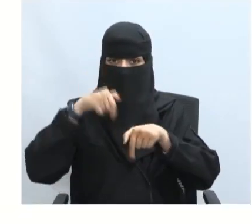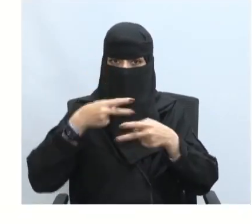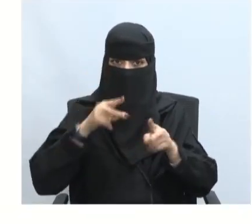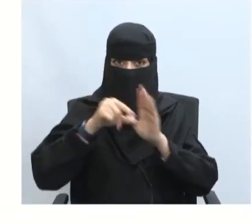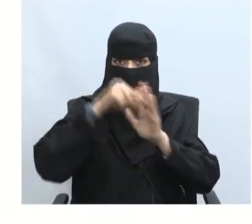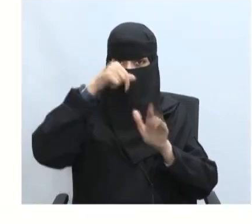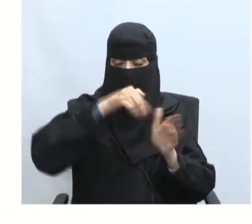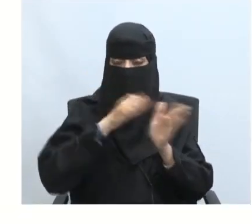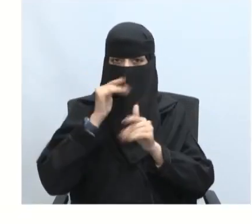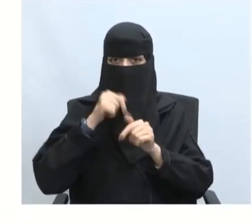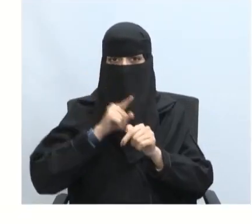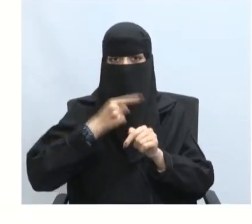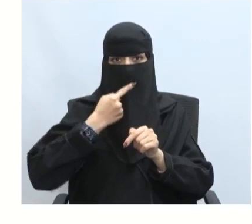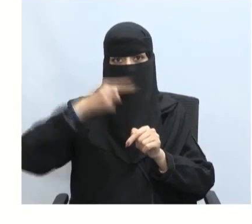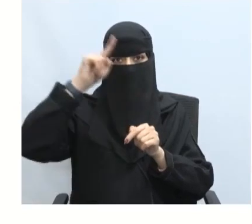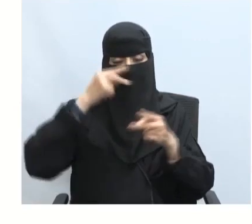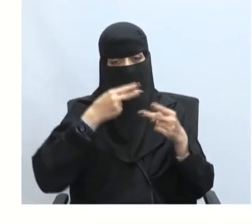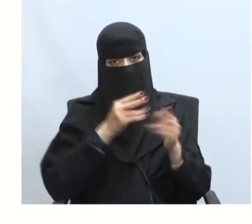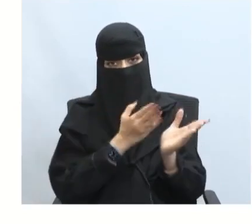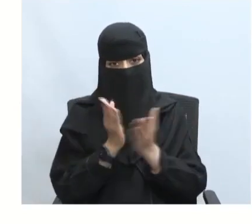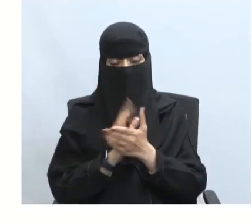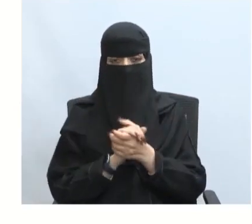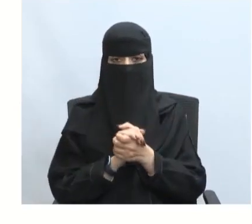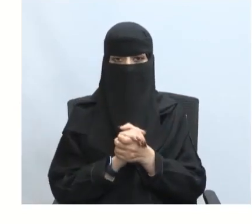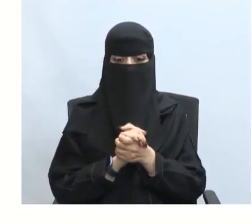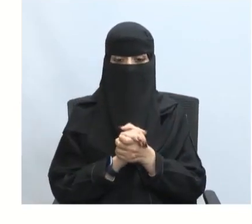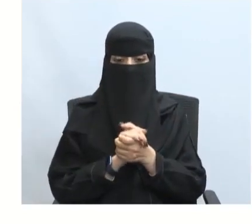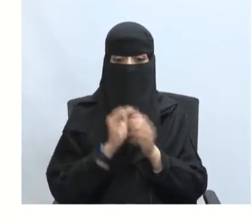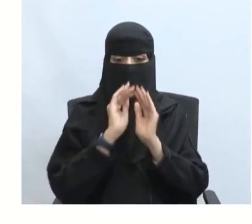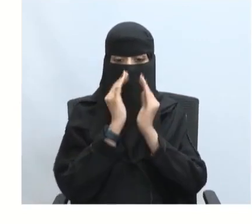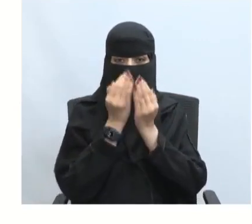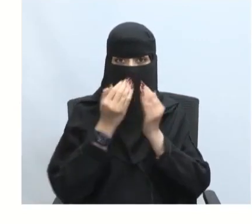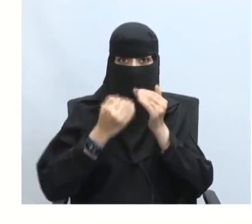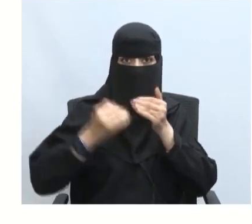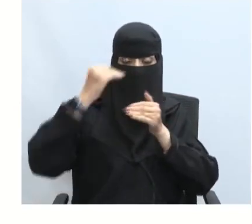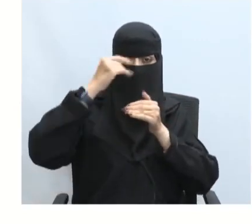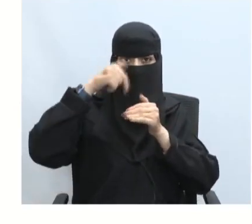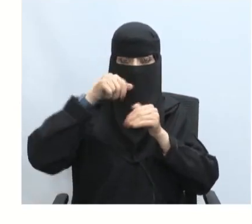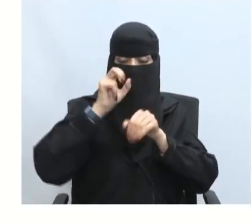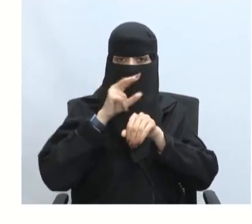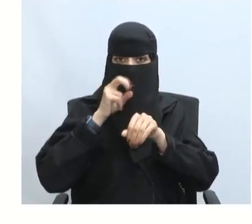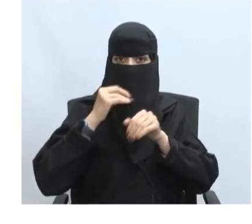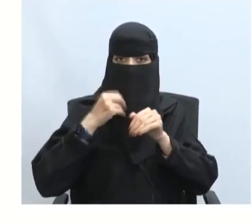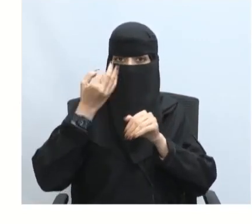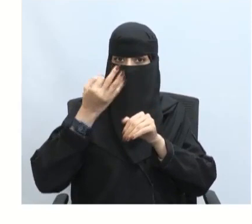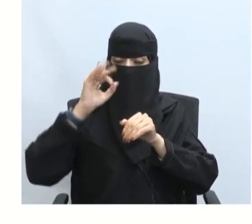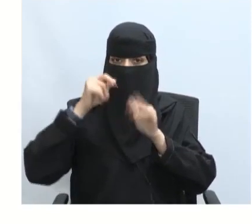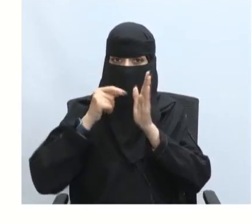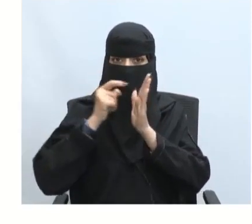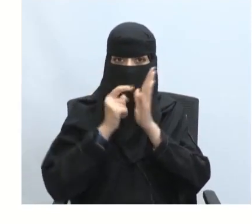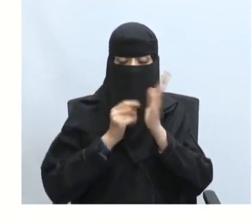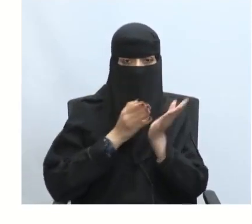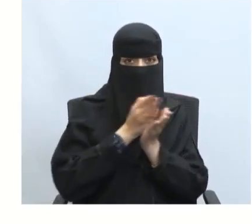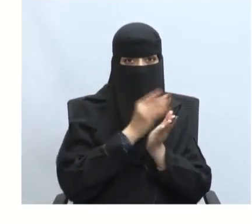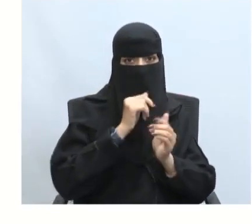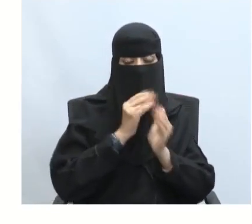درسنا لهذا اليوم بسم الله فلنبدأ الصف والمرحلة التعليم الثانوي نظام المسارات